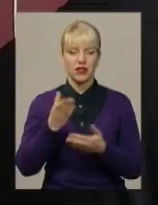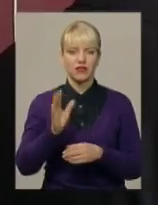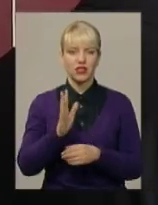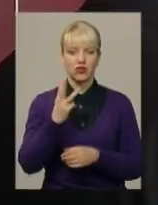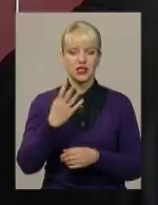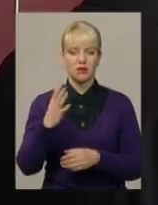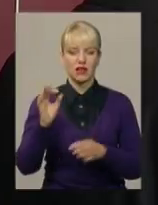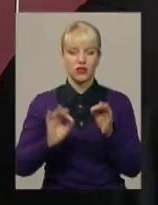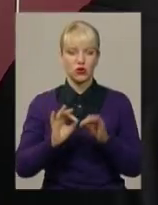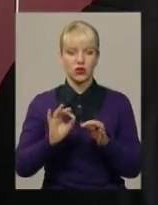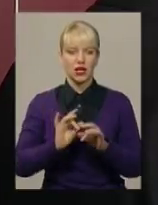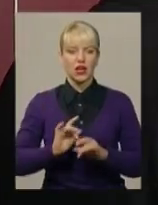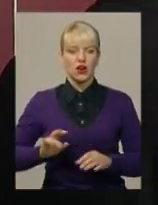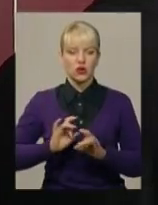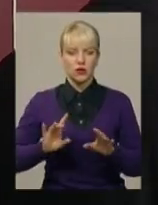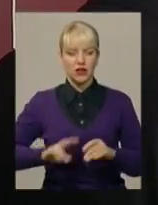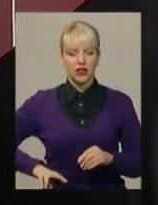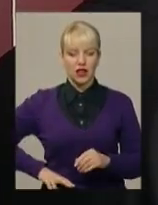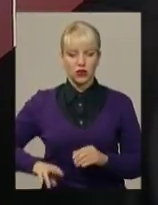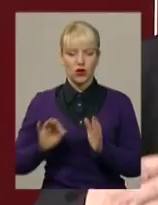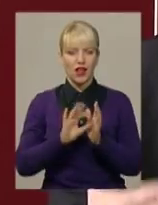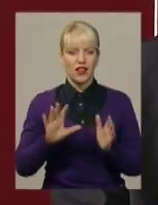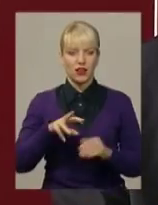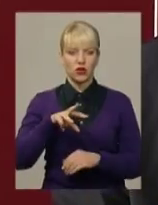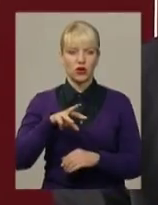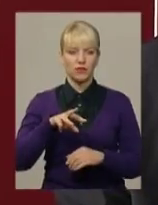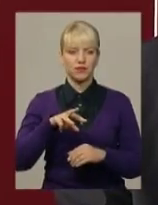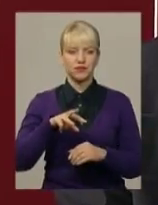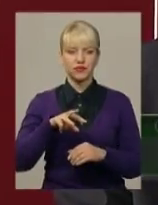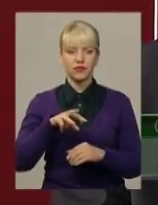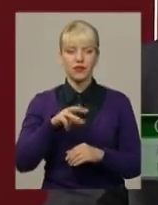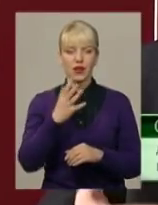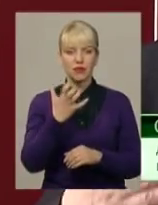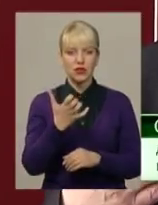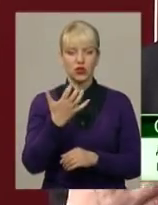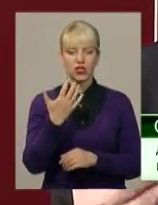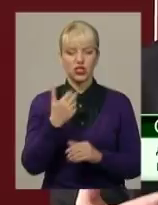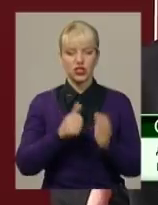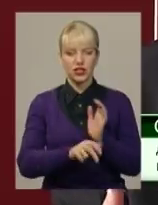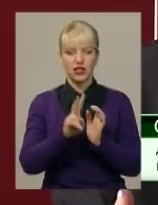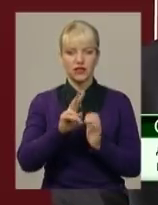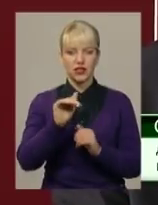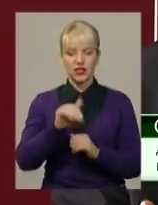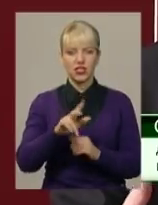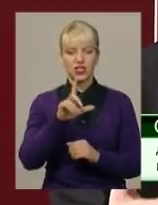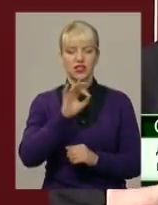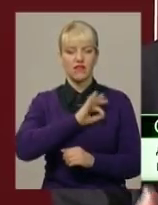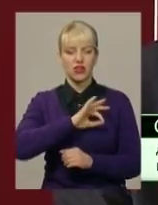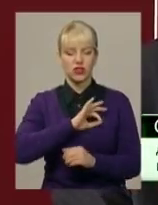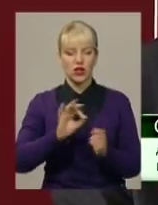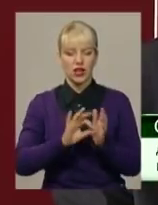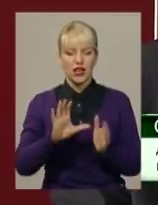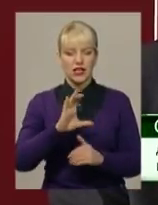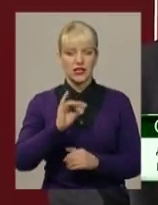коментує директор Славуцького району електромереж Олександр Гетьман. 562 тисячі за використану електроенергію за січень